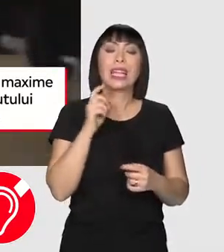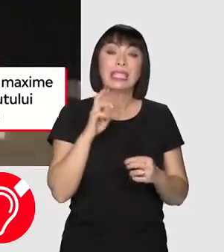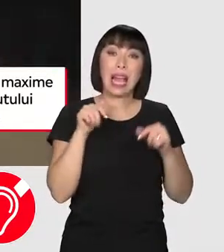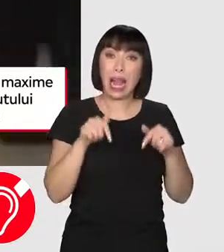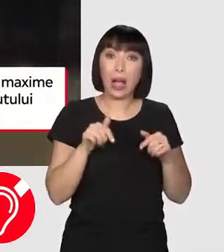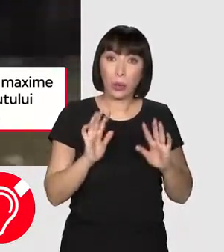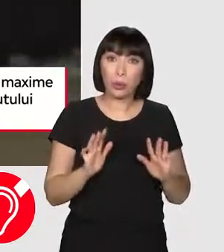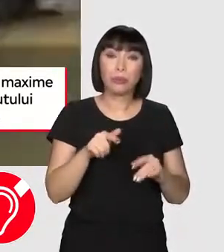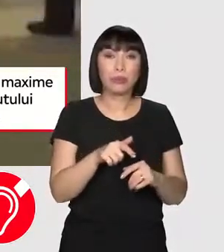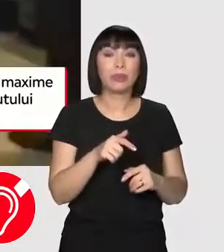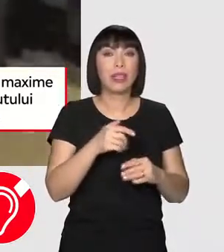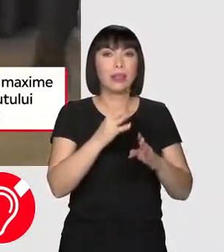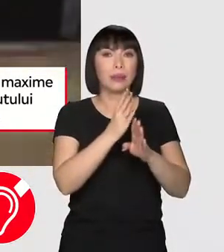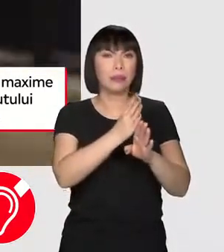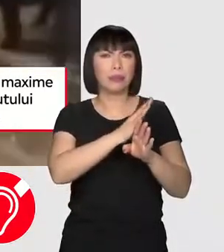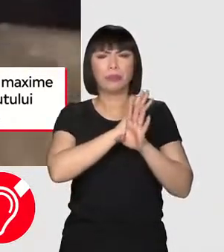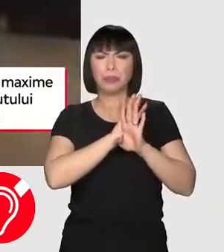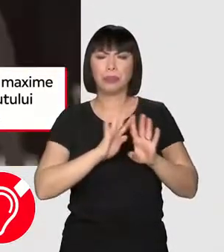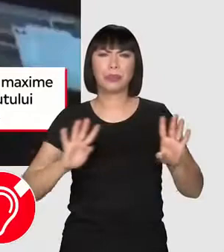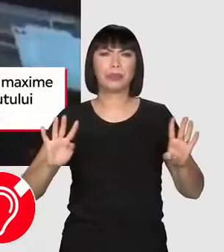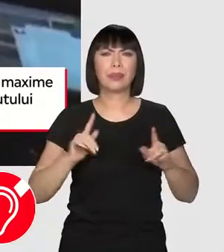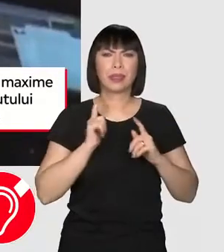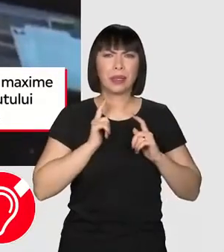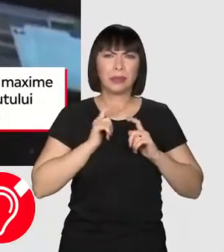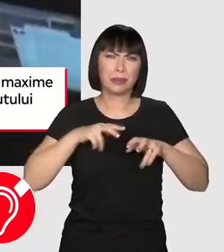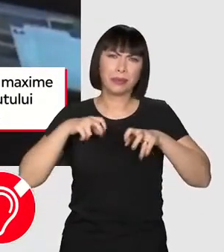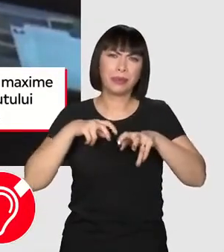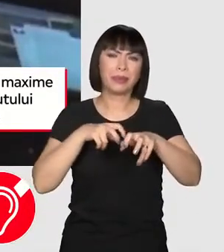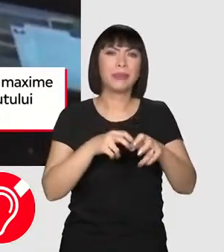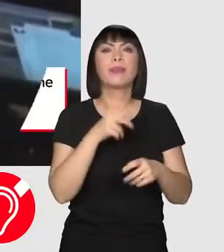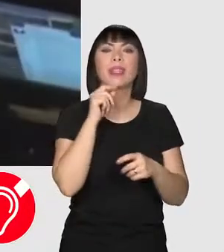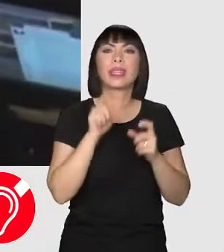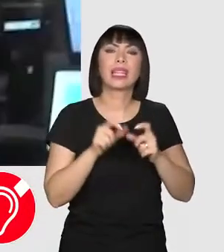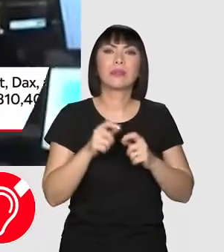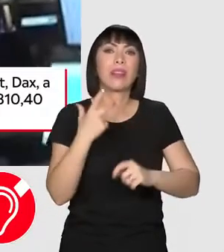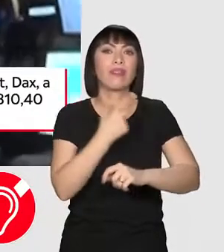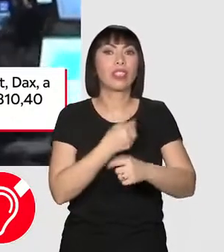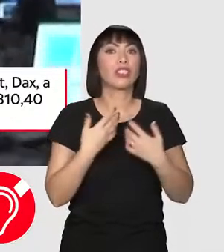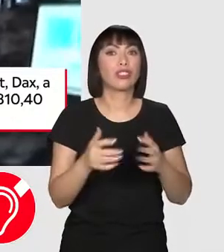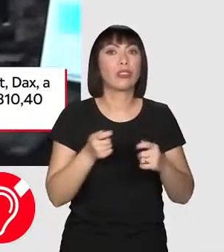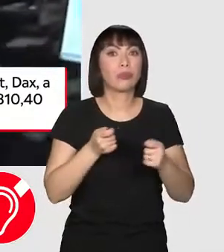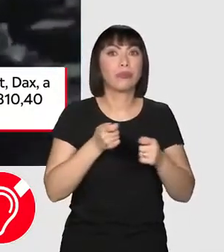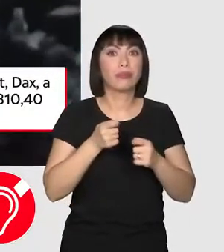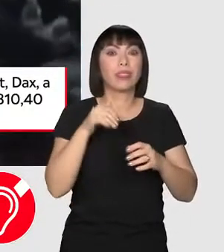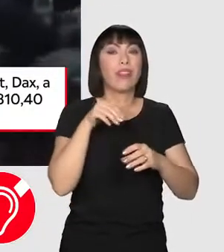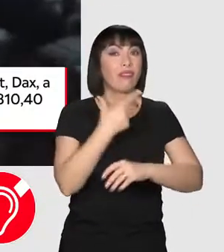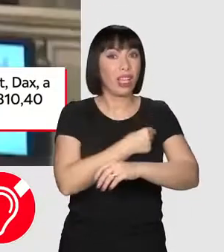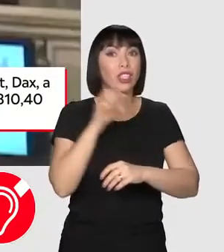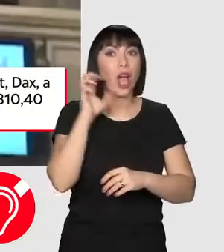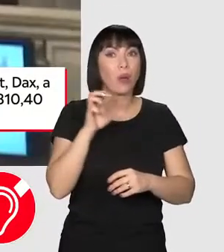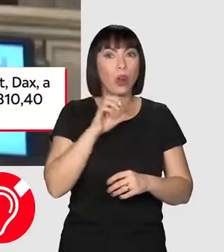data aceasta astfel le s-au aliniat impecabili. Și vorbesc aici de anunțuri cu privire la vaccină, începerea campaniei de vaccinare în Europa,